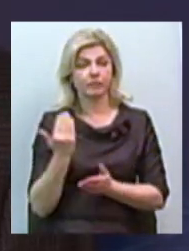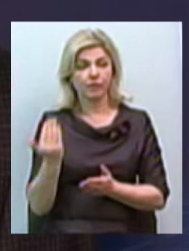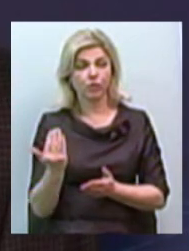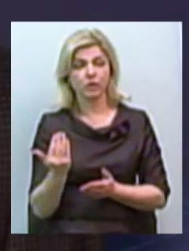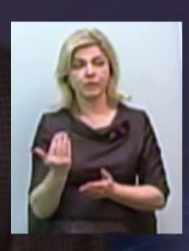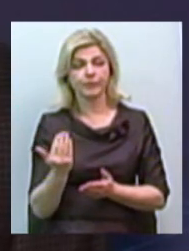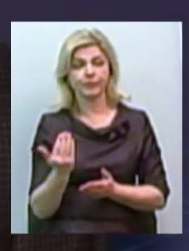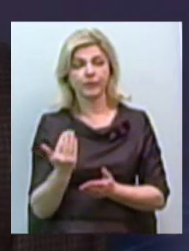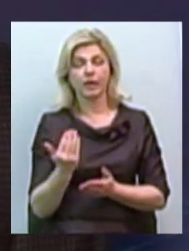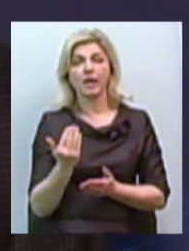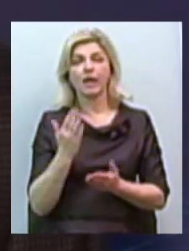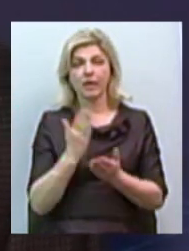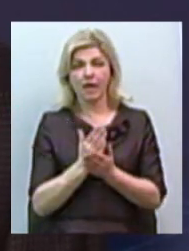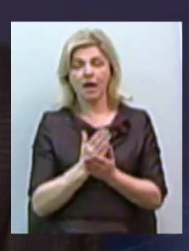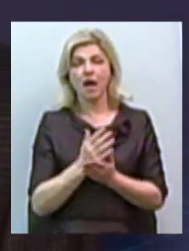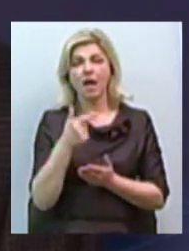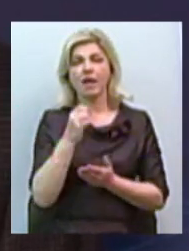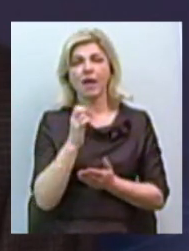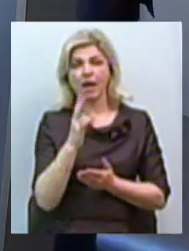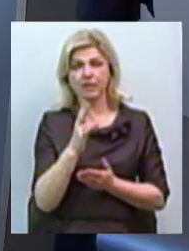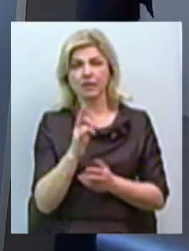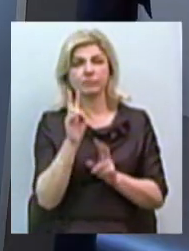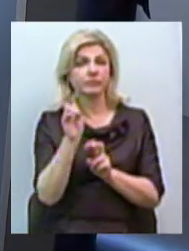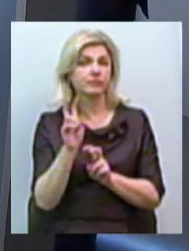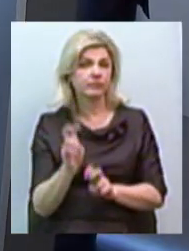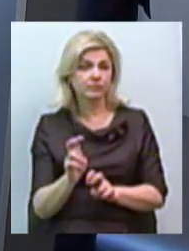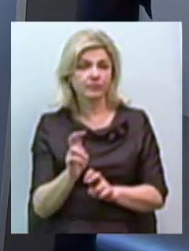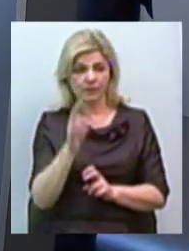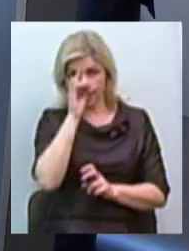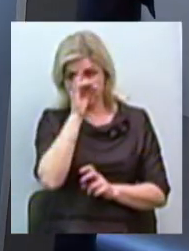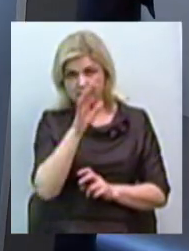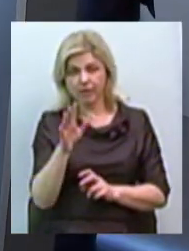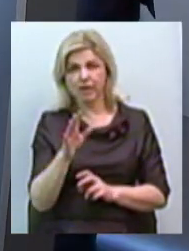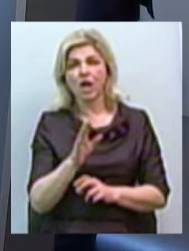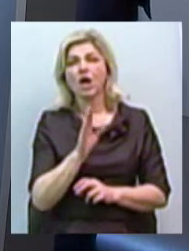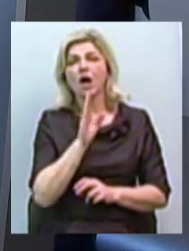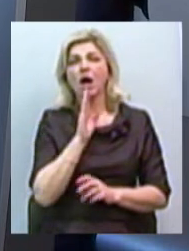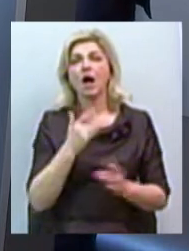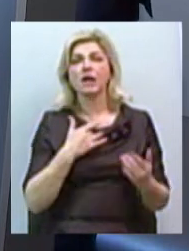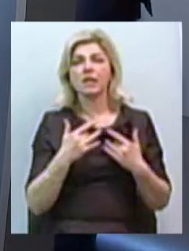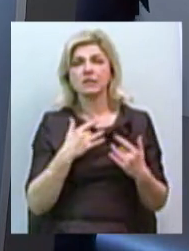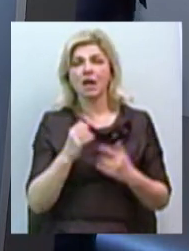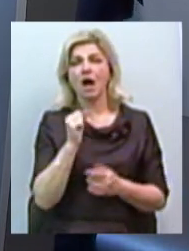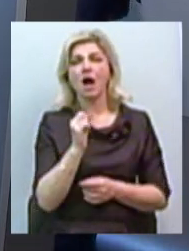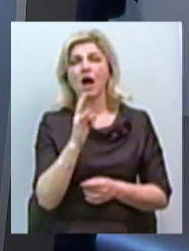мутаціонів гена БРЦ1, БРЦ2 від знаменитого Анжеліна Джулі, якою на